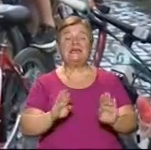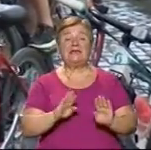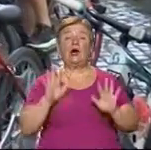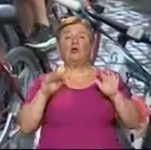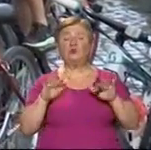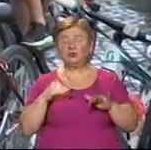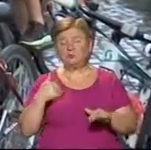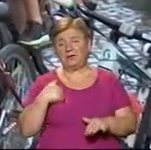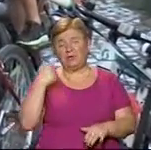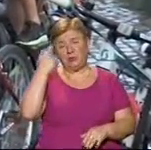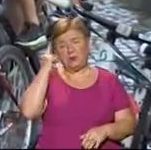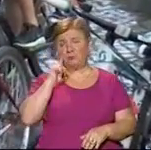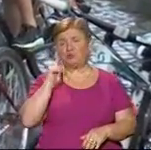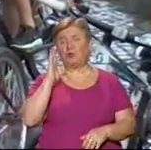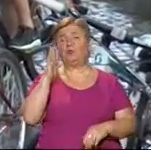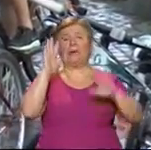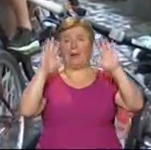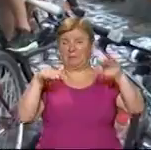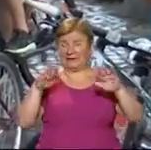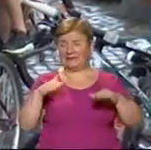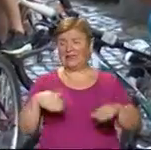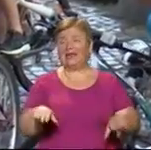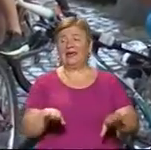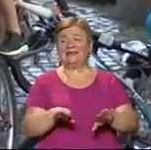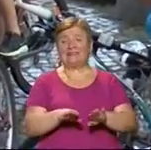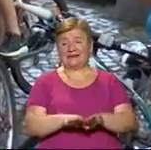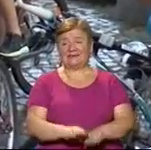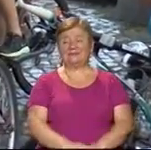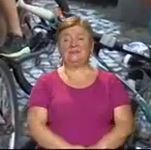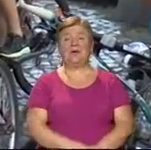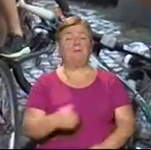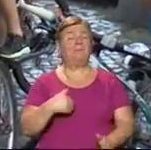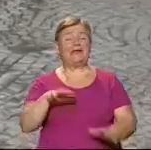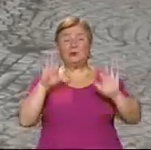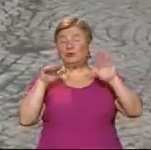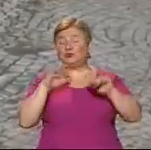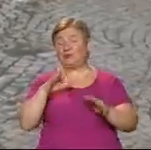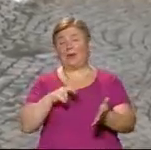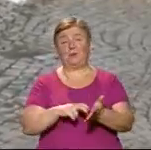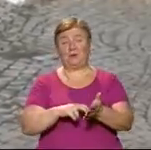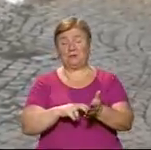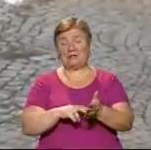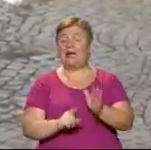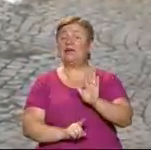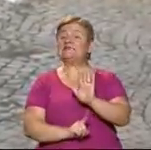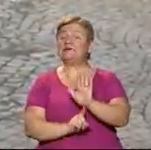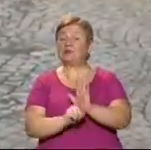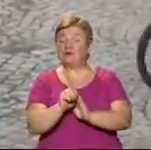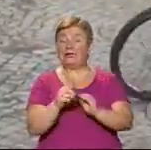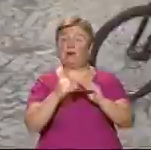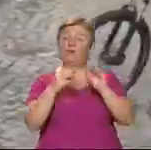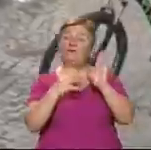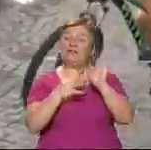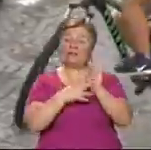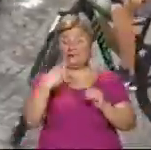ми думали, що він не буде падати, але так все стало, ми не боїмося дощу» Стартували велосипедисти о